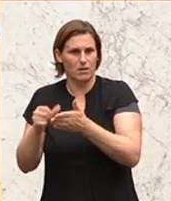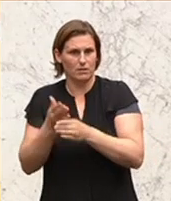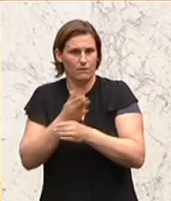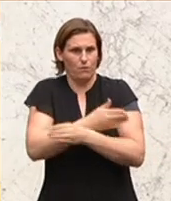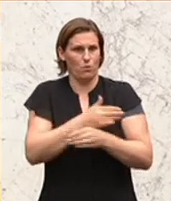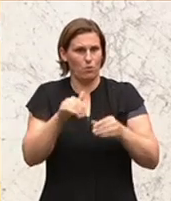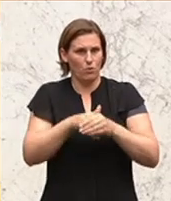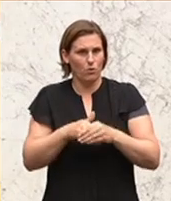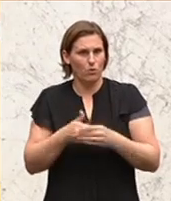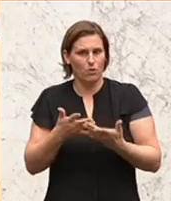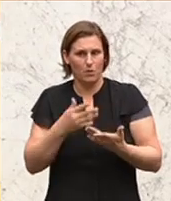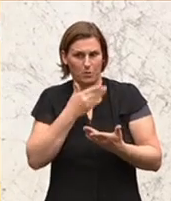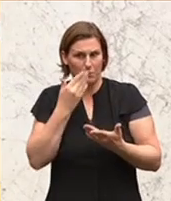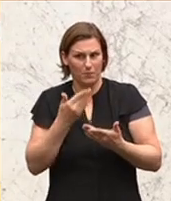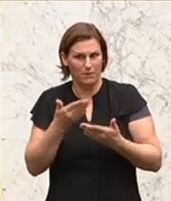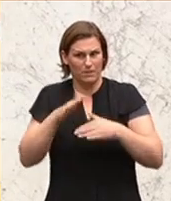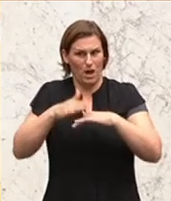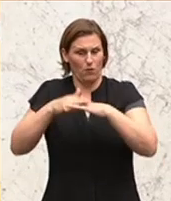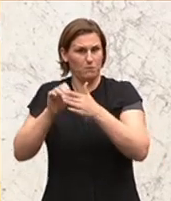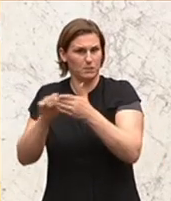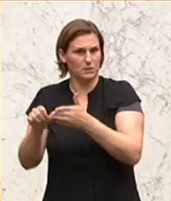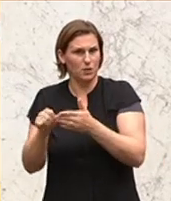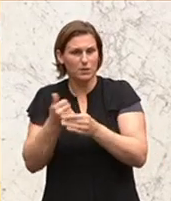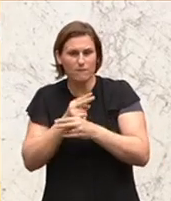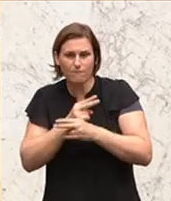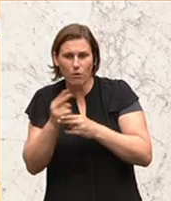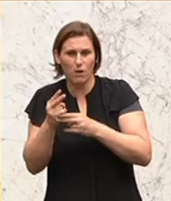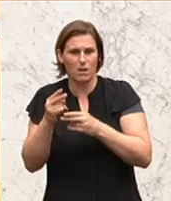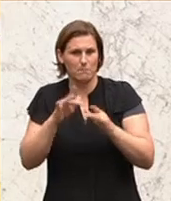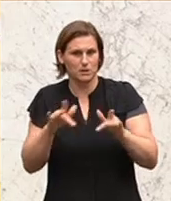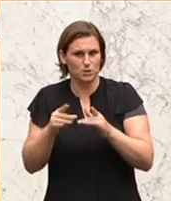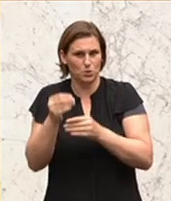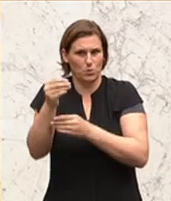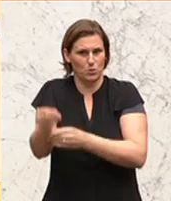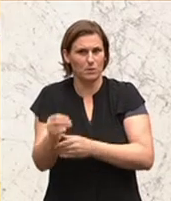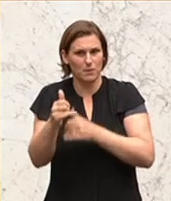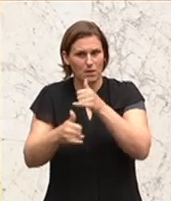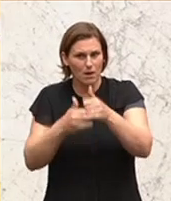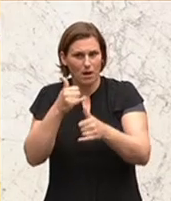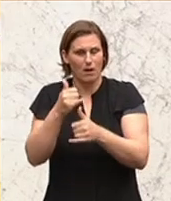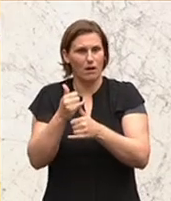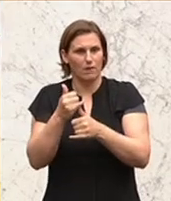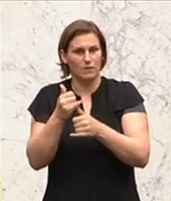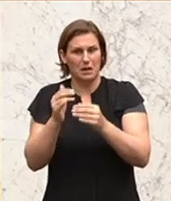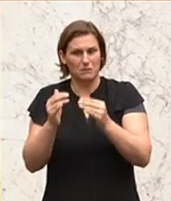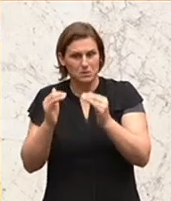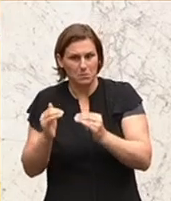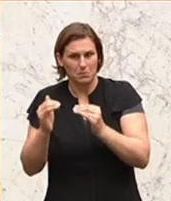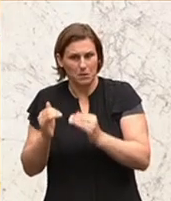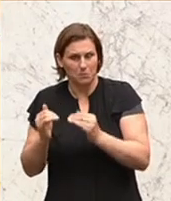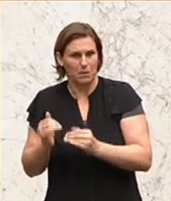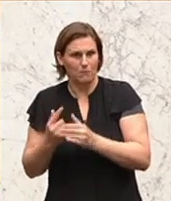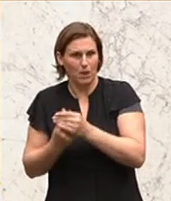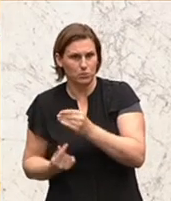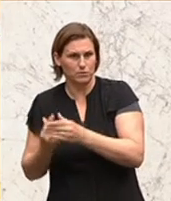um die volle Erhöhung kommen. Denen wird ja nie die volle Pensionserhöhung gewährt, sondern Jahr für Jahr fallen die wieder durch und nehmen diese